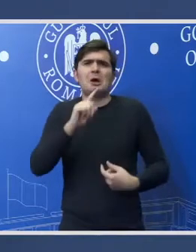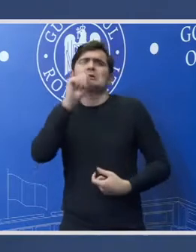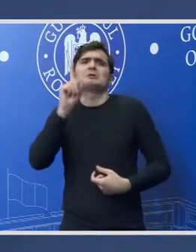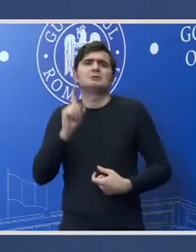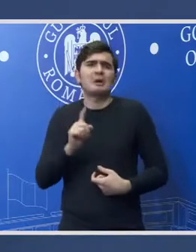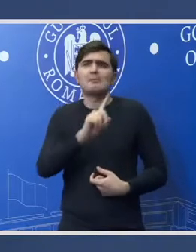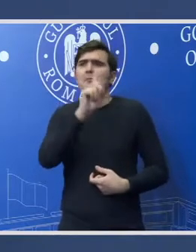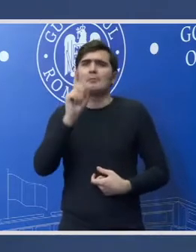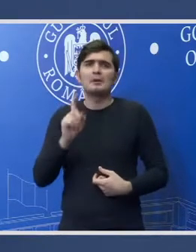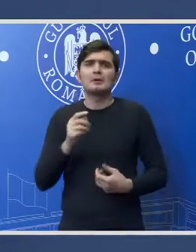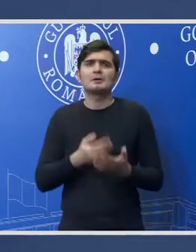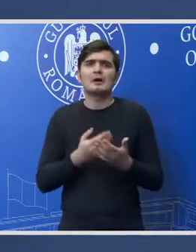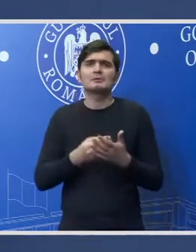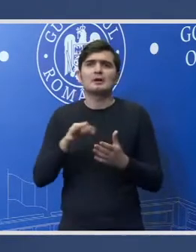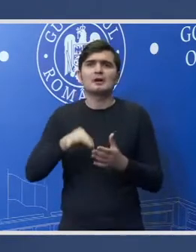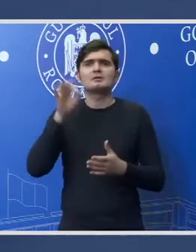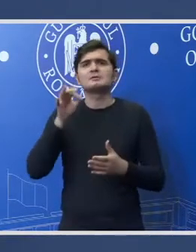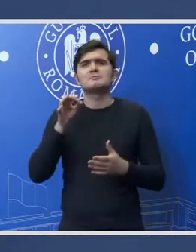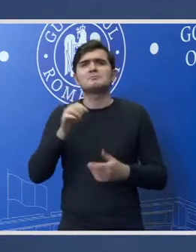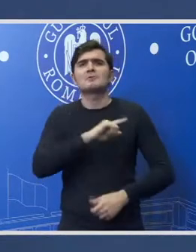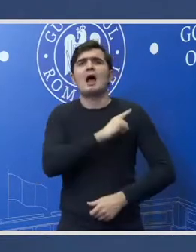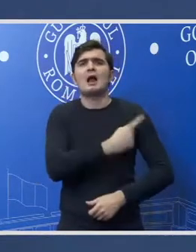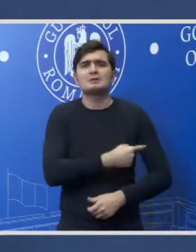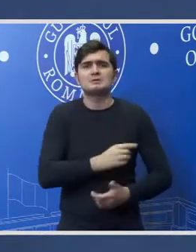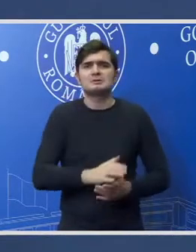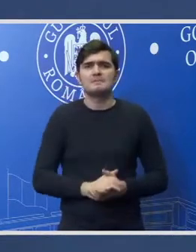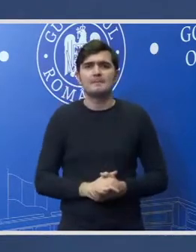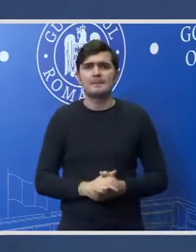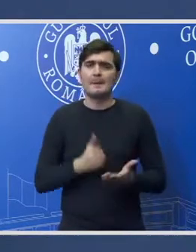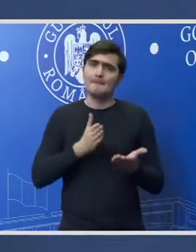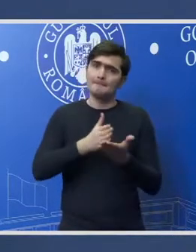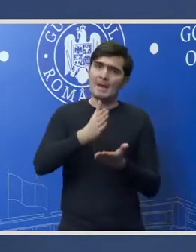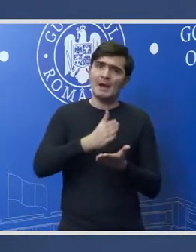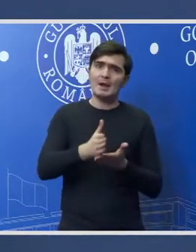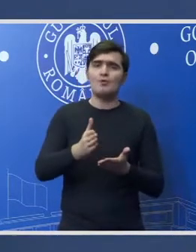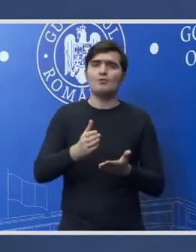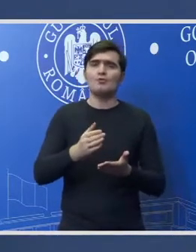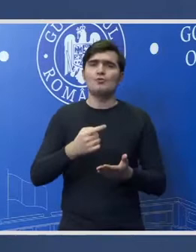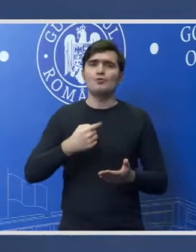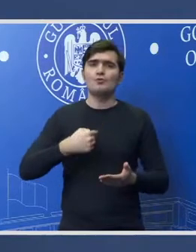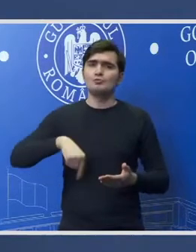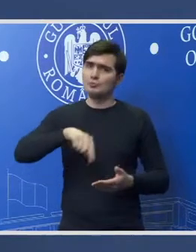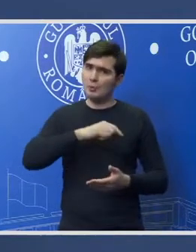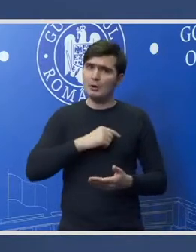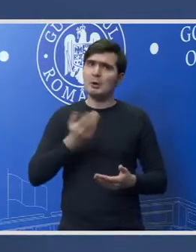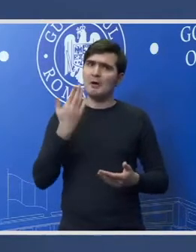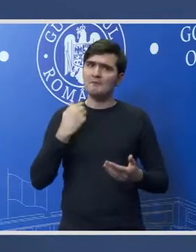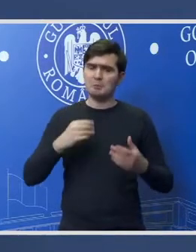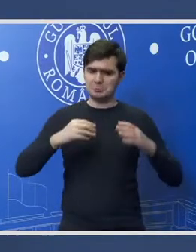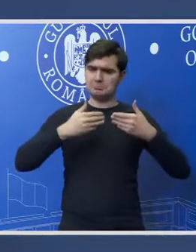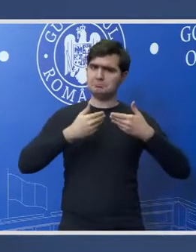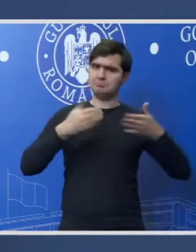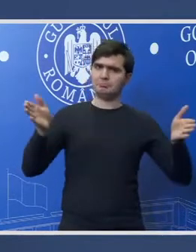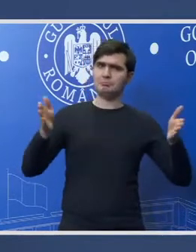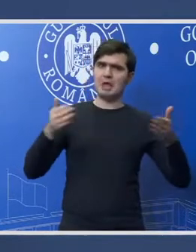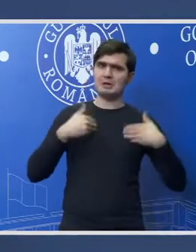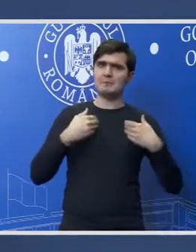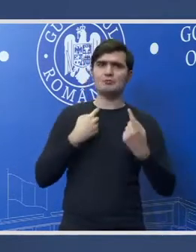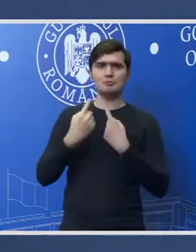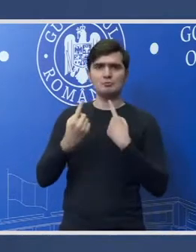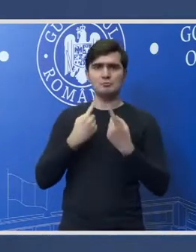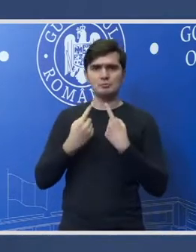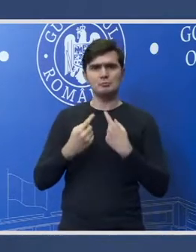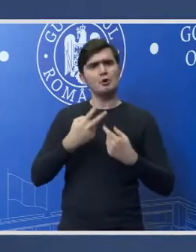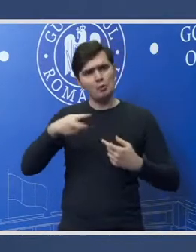solicitări să găsim noi acele garanții întotdeauna am fost disponibil la dialog și voi fi în